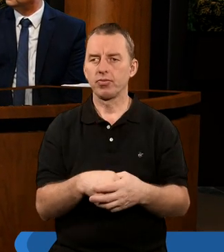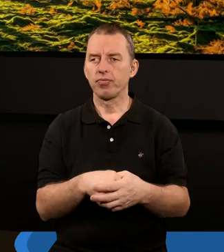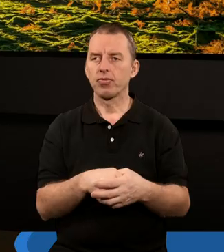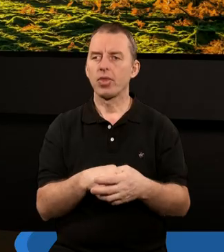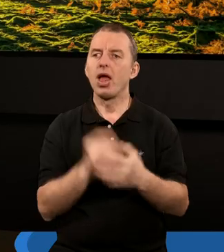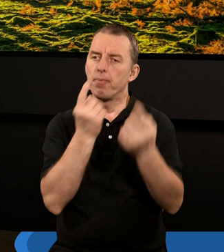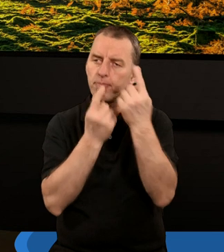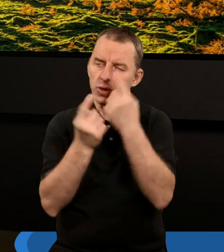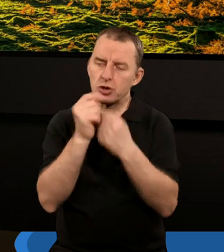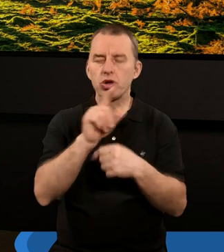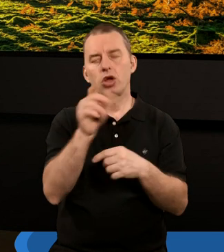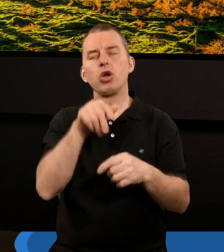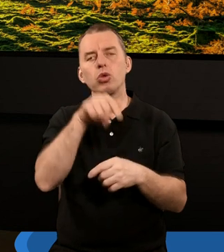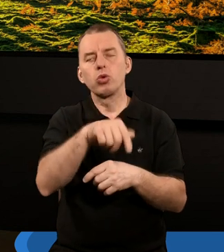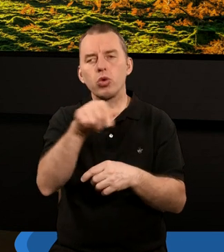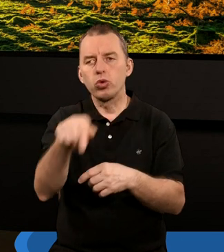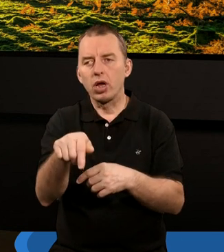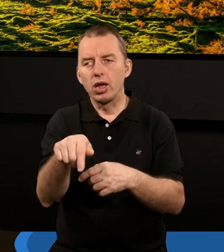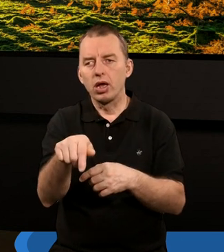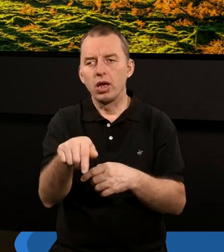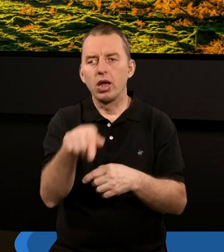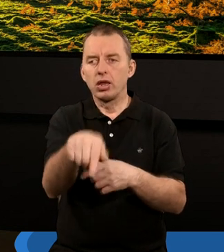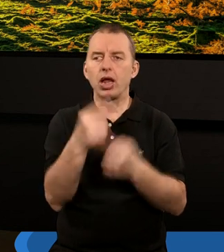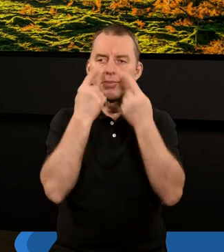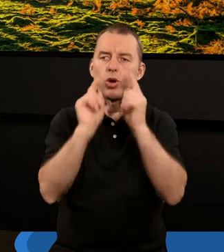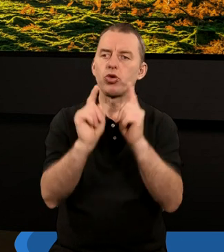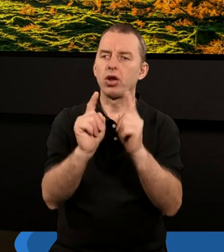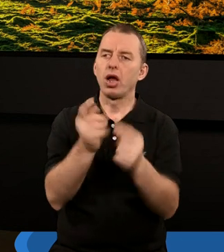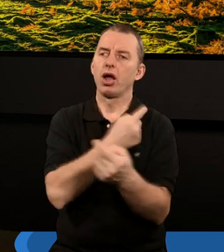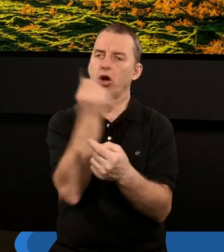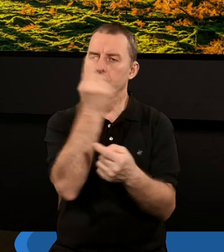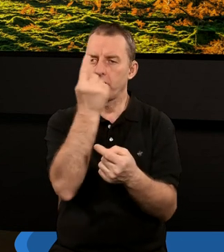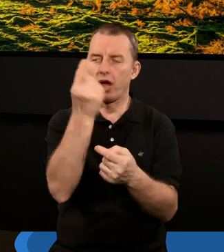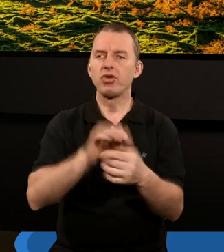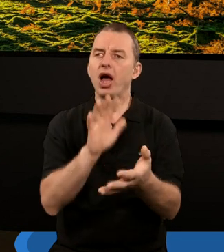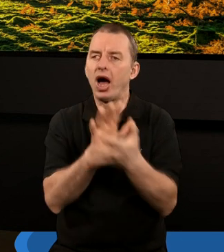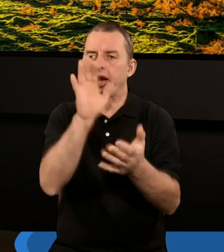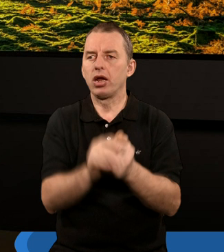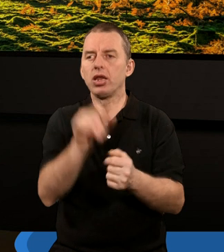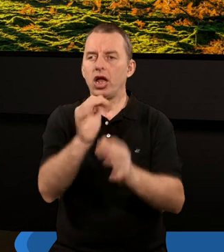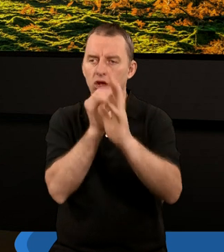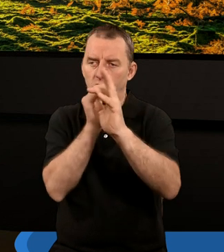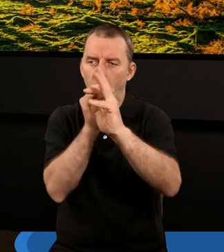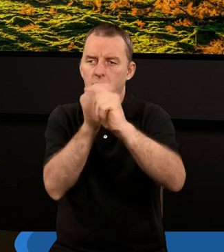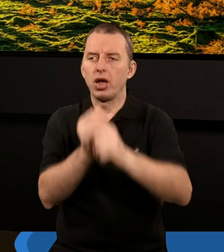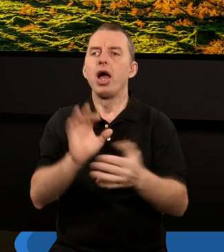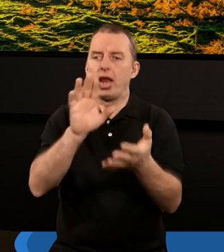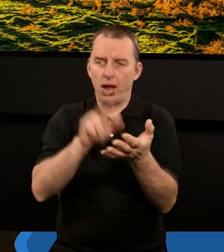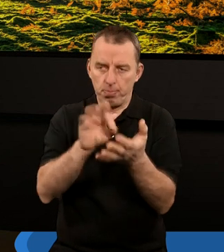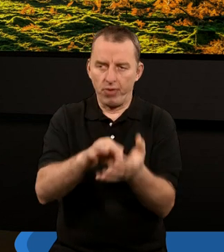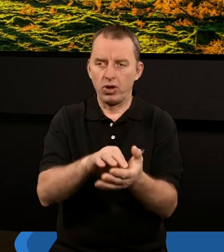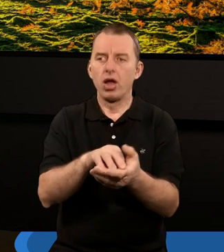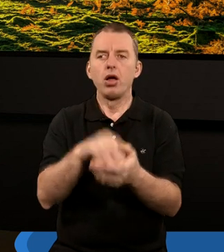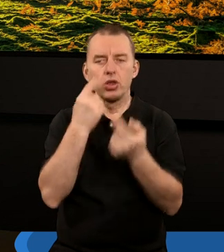I myślę, że tutaj właśnie ten ostrzegawczy charakter tych trąb na pewno